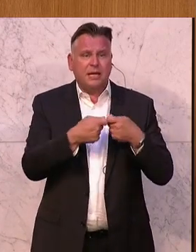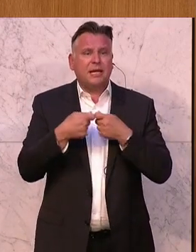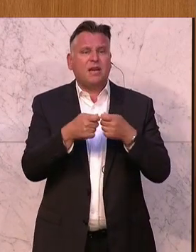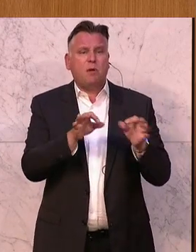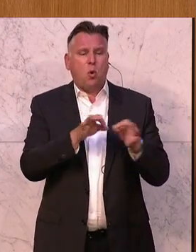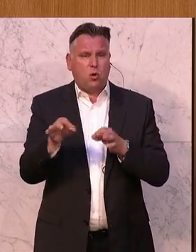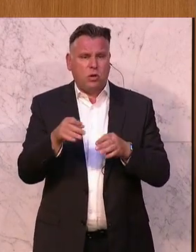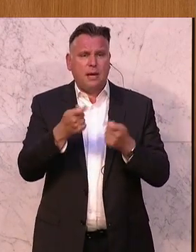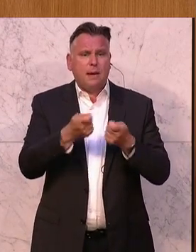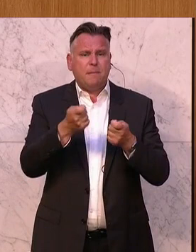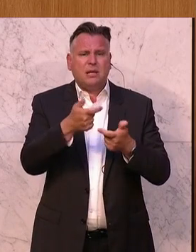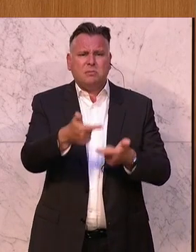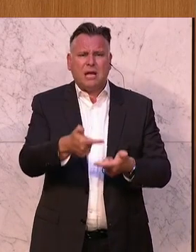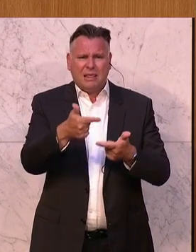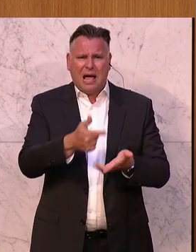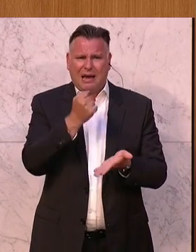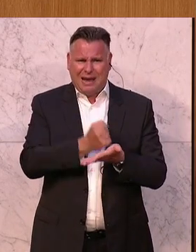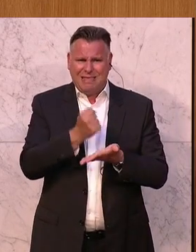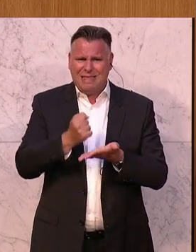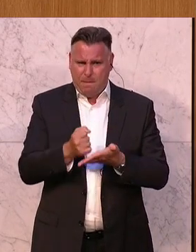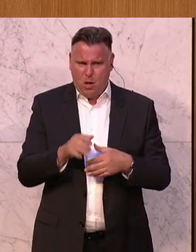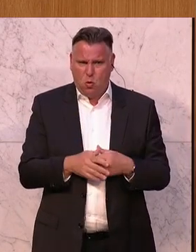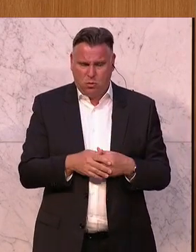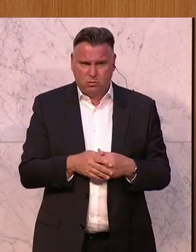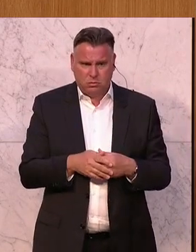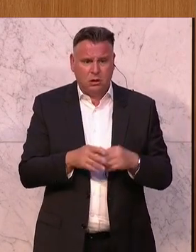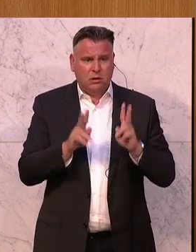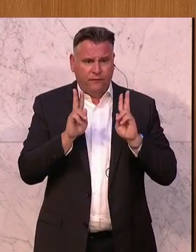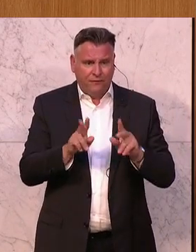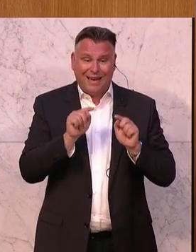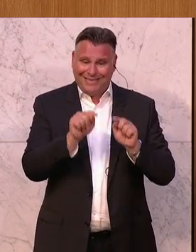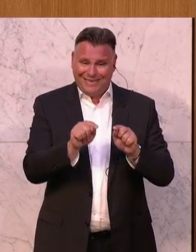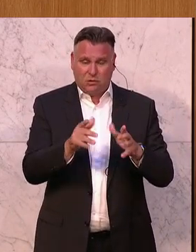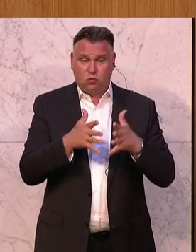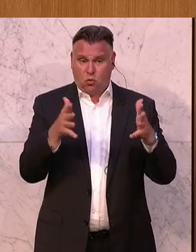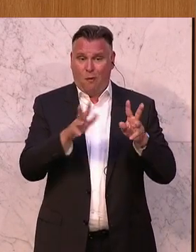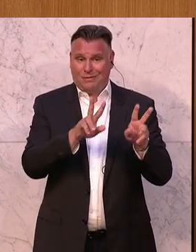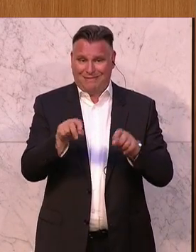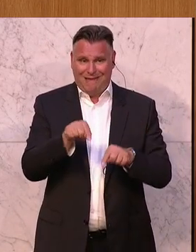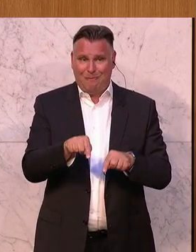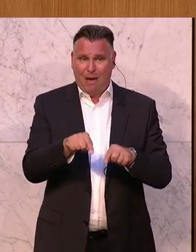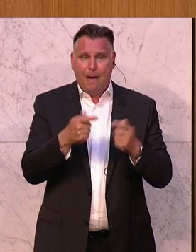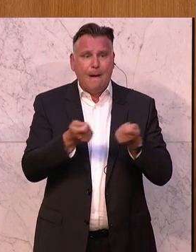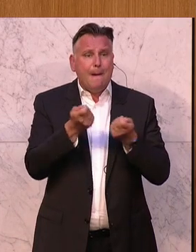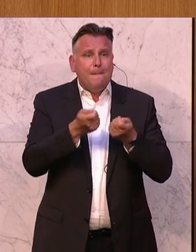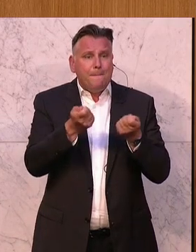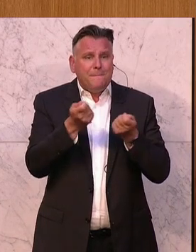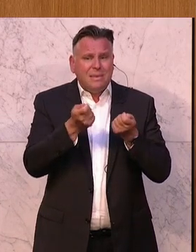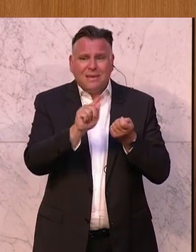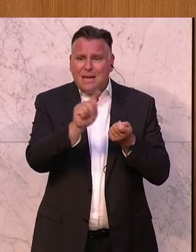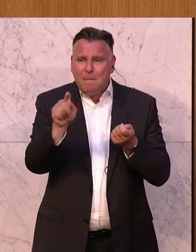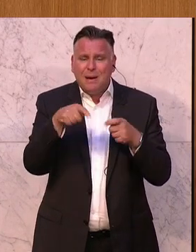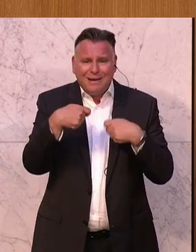die Betriebsanlagen-Genehmigungen betrifft, da haben wir wirklich ein Thema, weil wir natürlich Betriebe haben, die zum Teil Jahre,